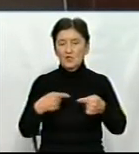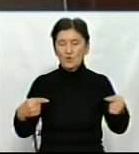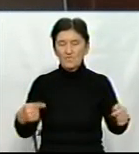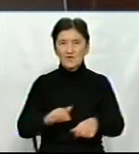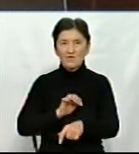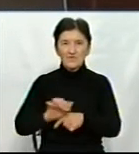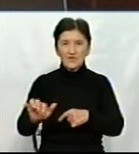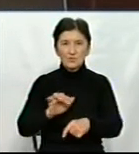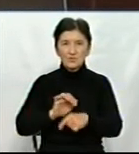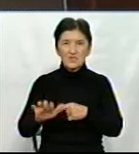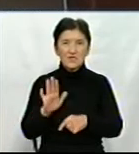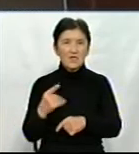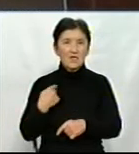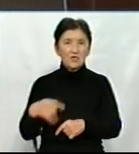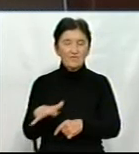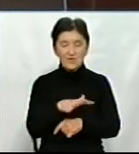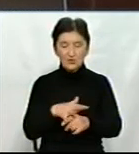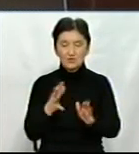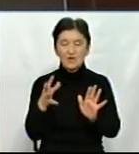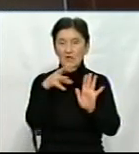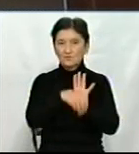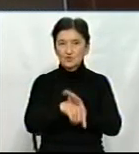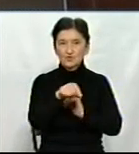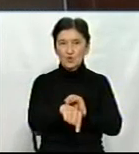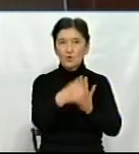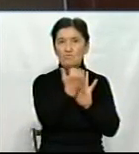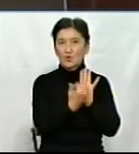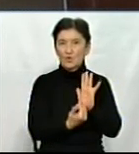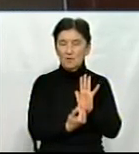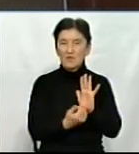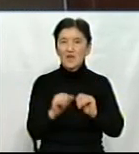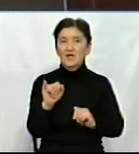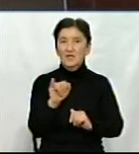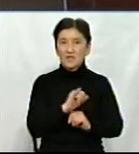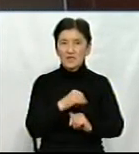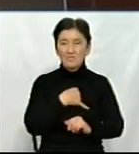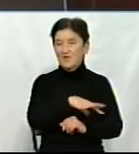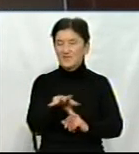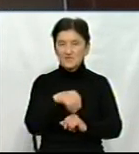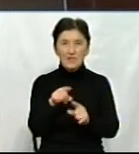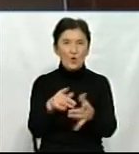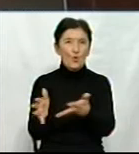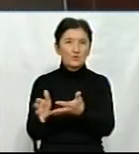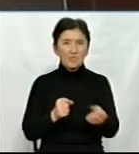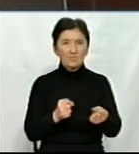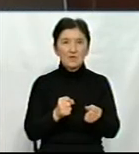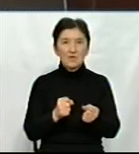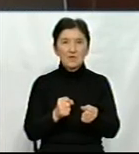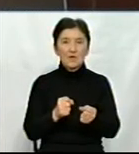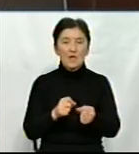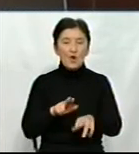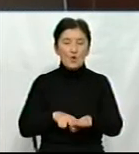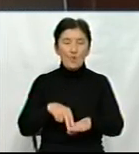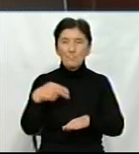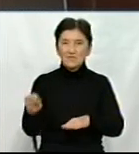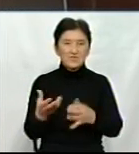Товаровиробник Кіровоградщини долучився до цієї програми і всі ми отримали компенсації, але це ще не